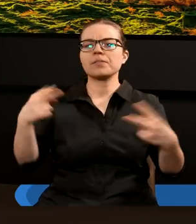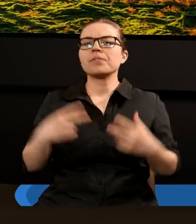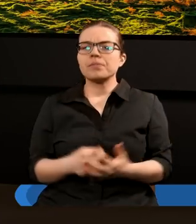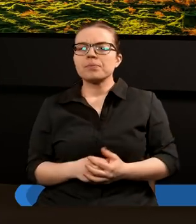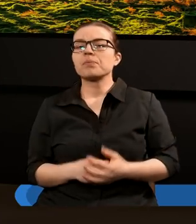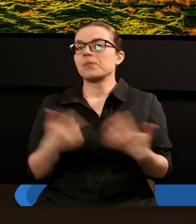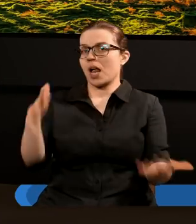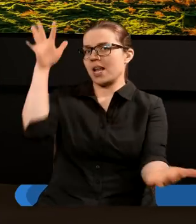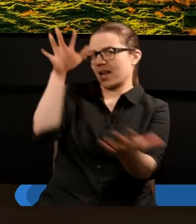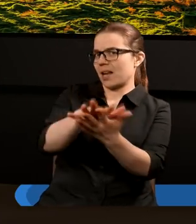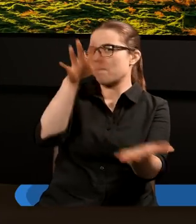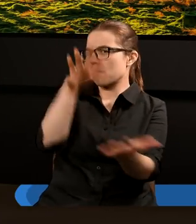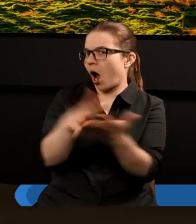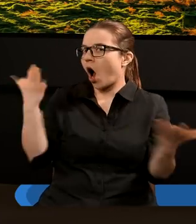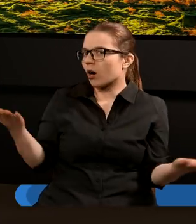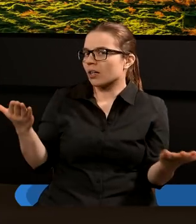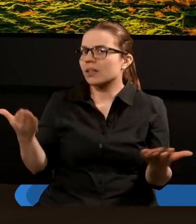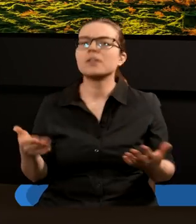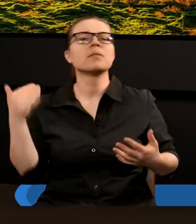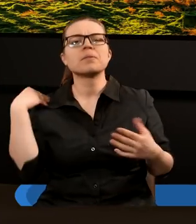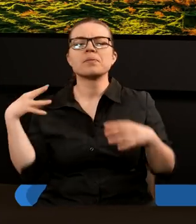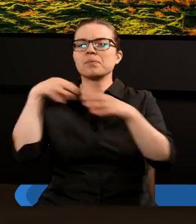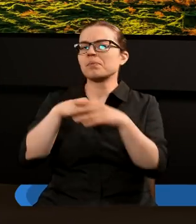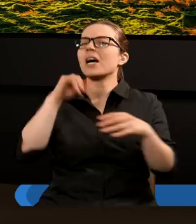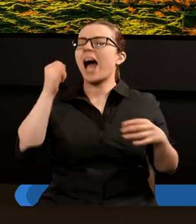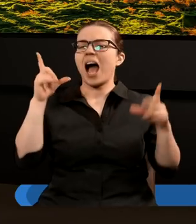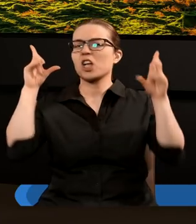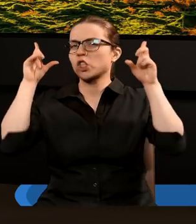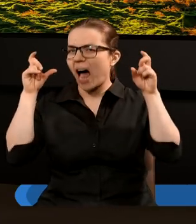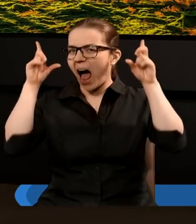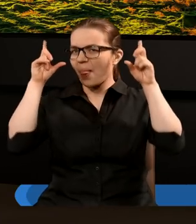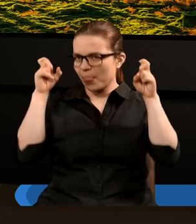Smok był w poprzednim rozdziale zidentyfikowany jako szatan,